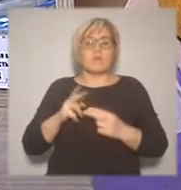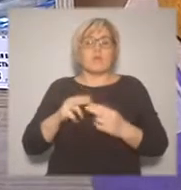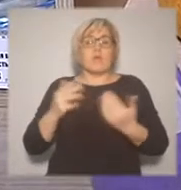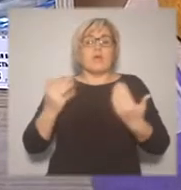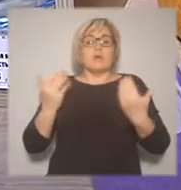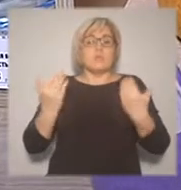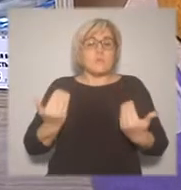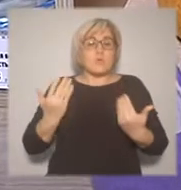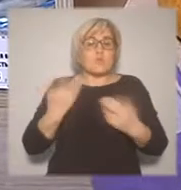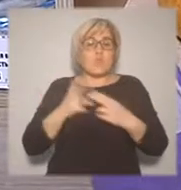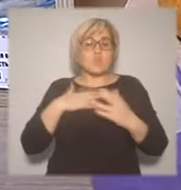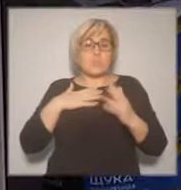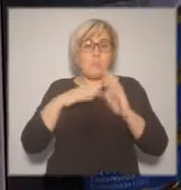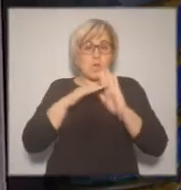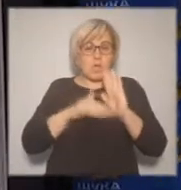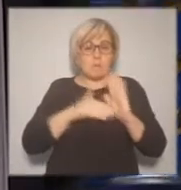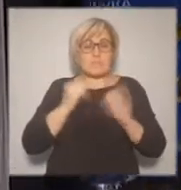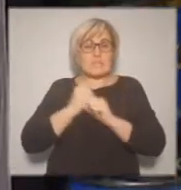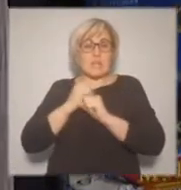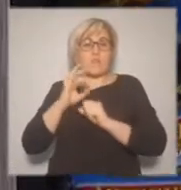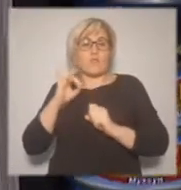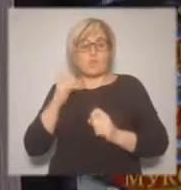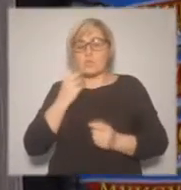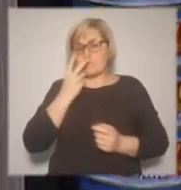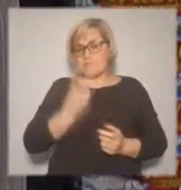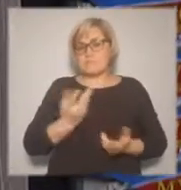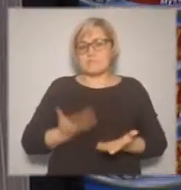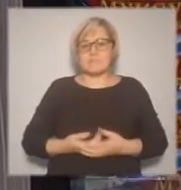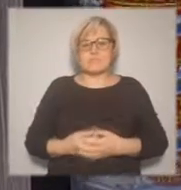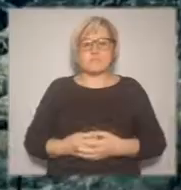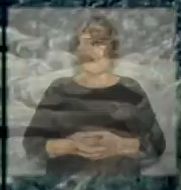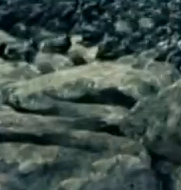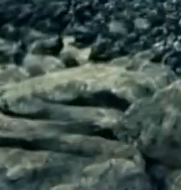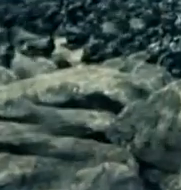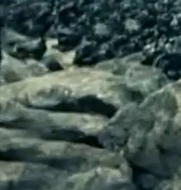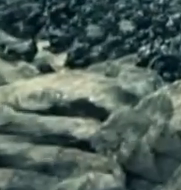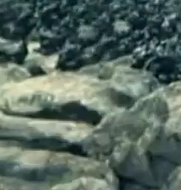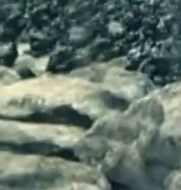югре. Правда или вымысел? Сегодня об этом в нашей программе. Сделано в югре.